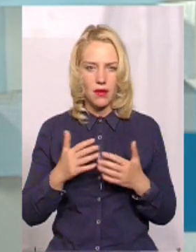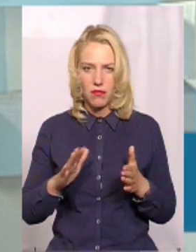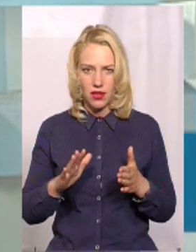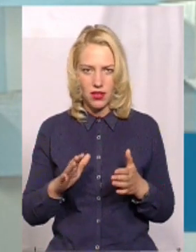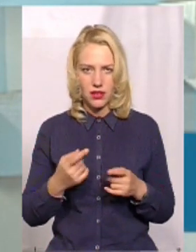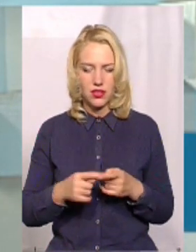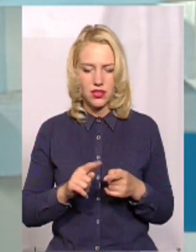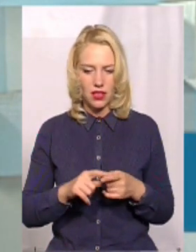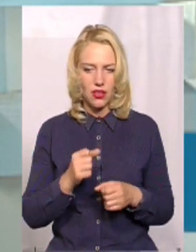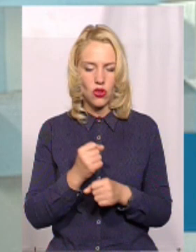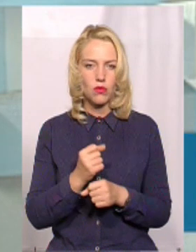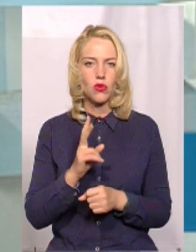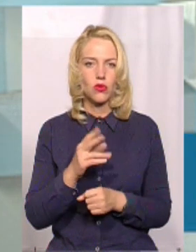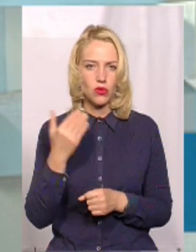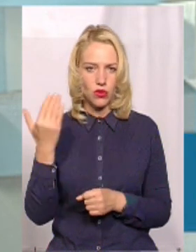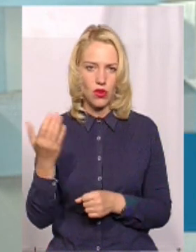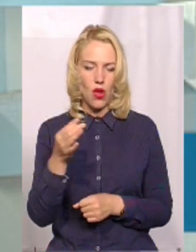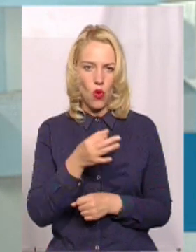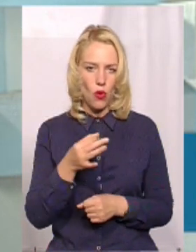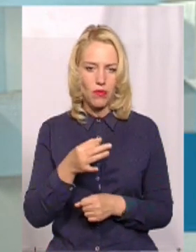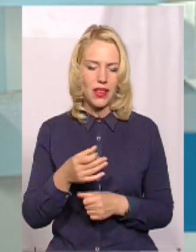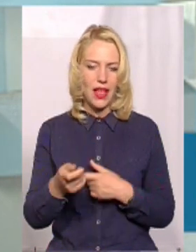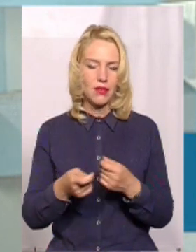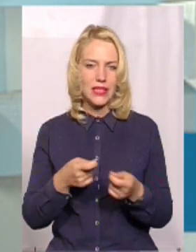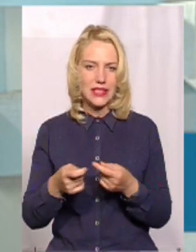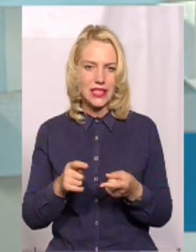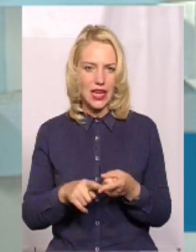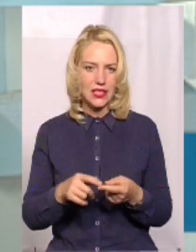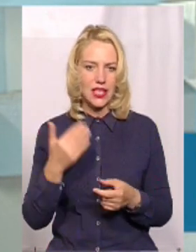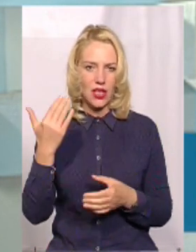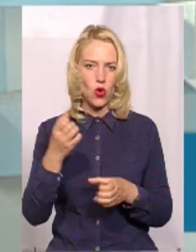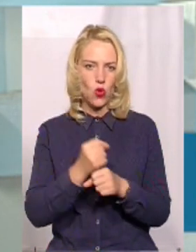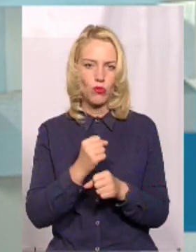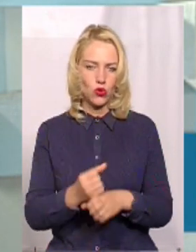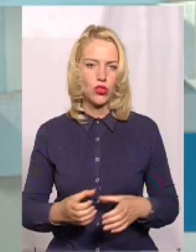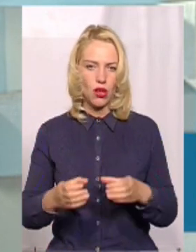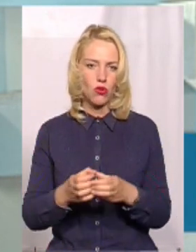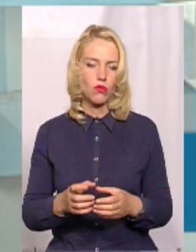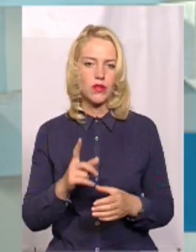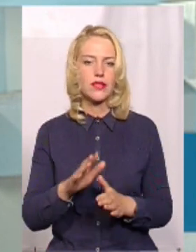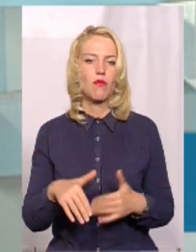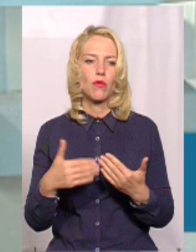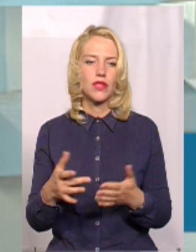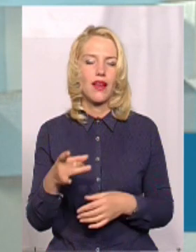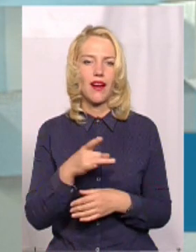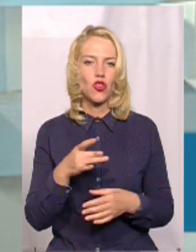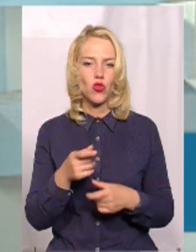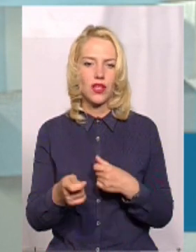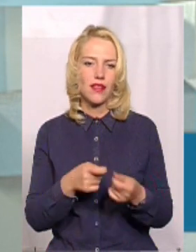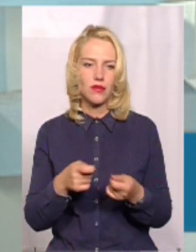проводилося обласної адміністрації, робочою групою з пропозицій районних